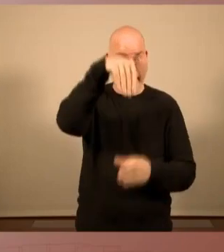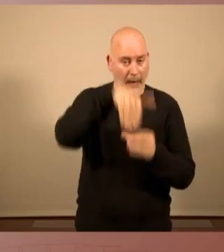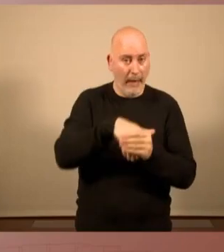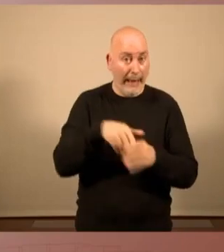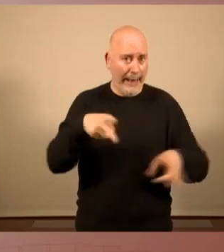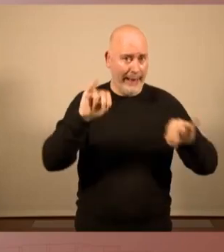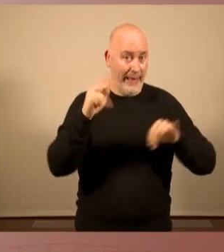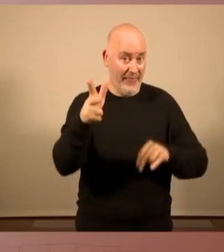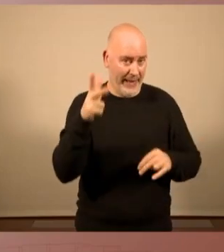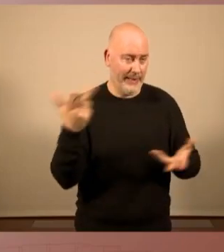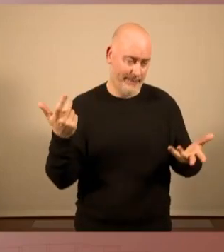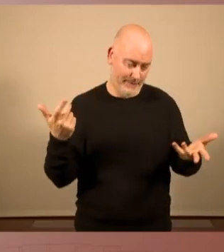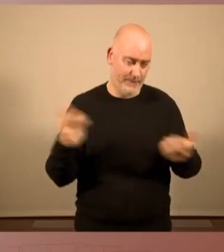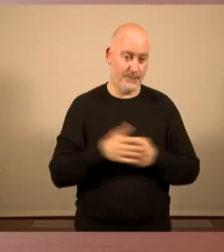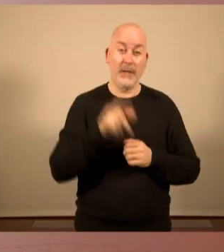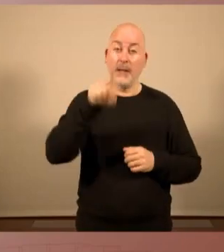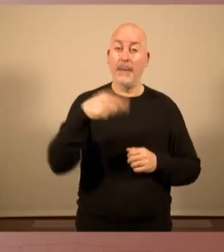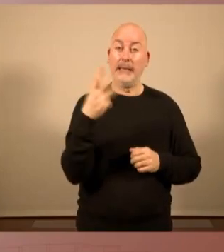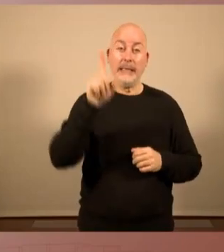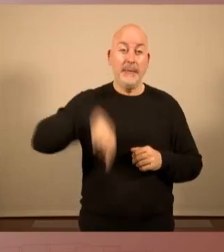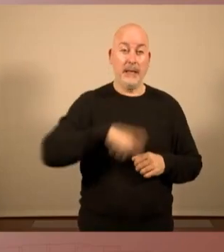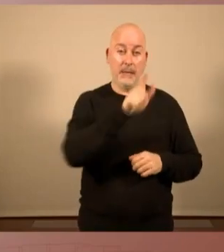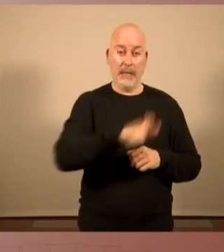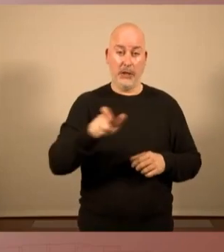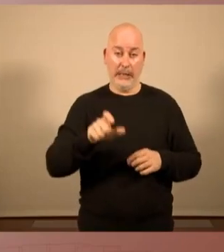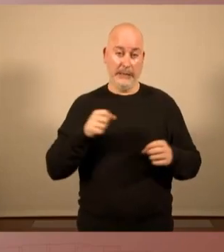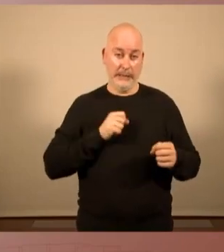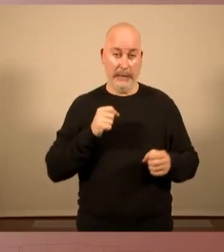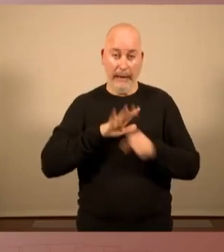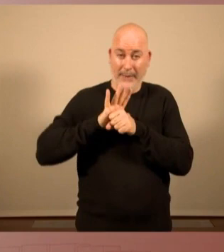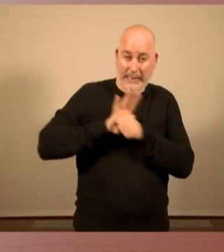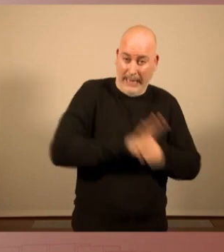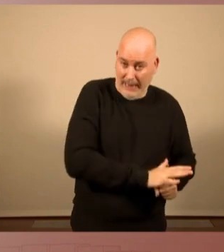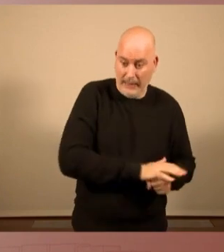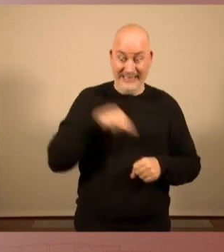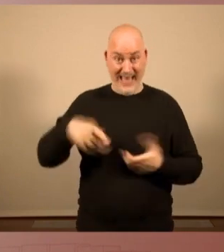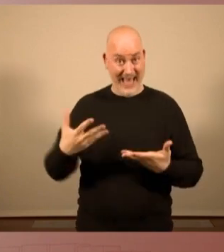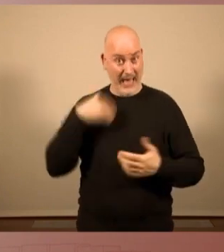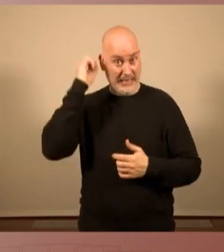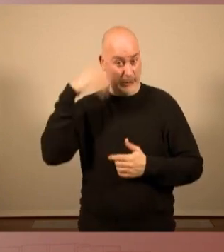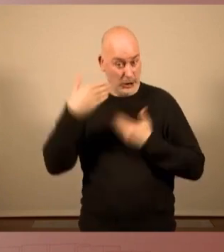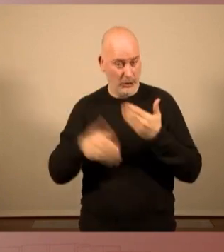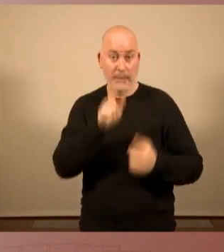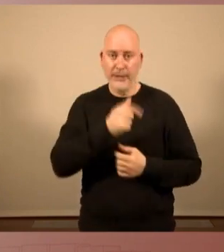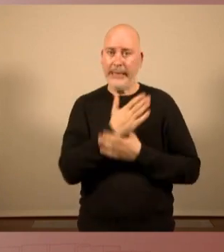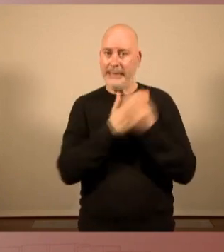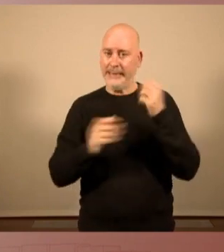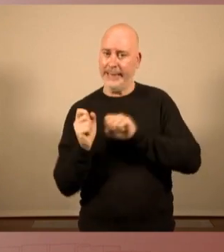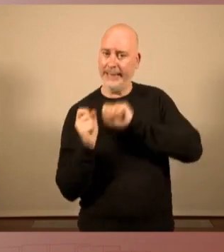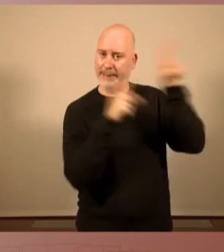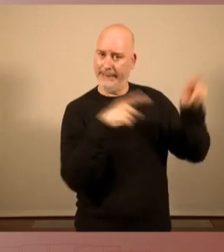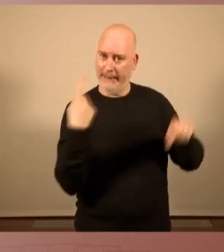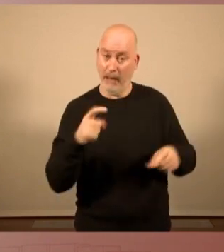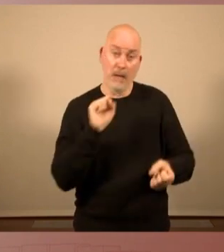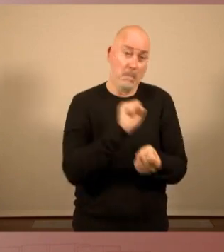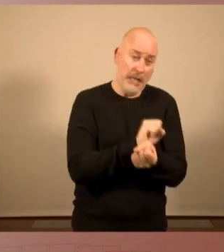Tarda a les més de 3.000 persones represaliades, a les que mentre fem aquesta sessió d'investidura sou a l'exili, a la presó,